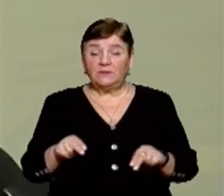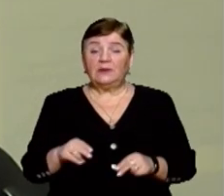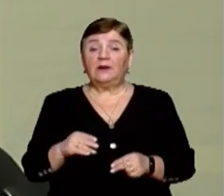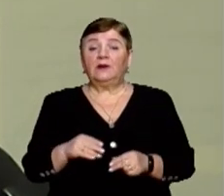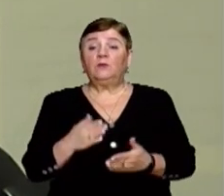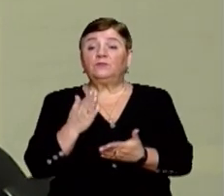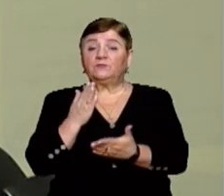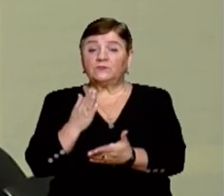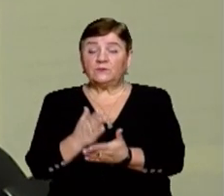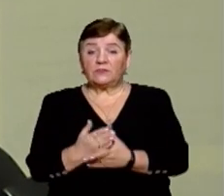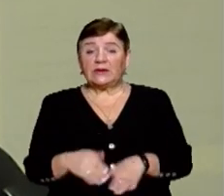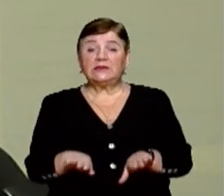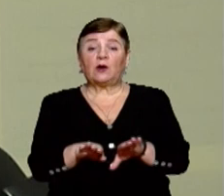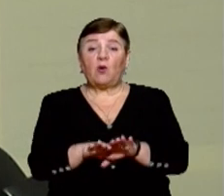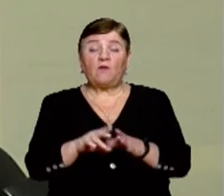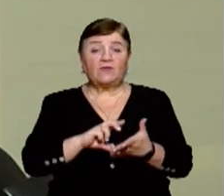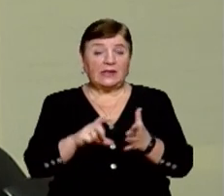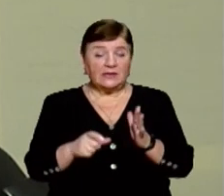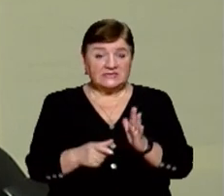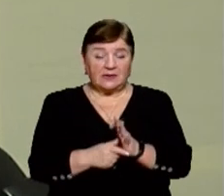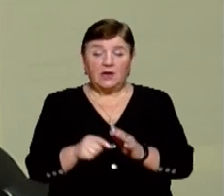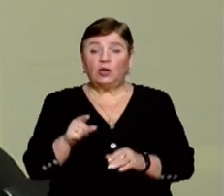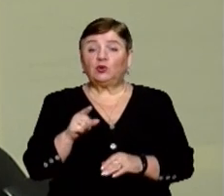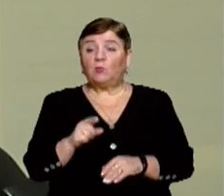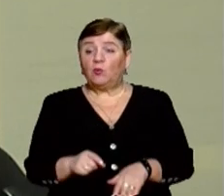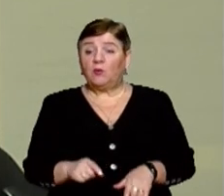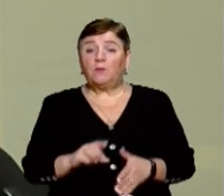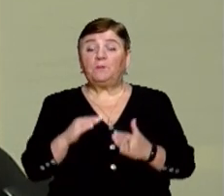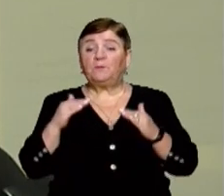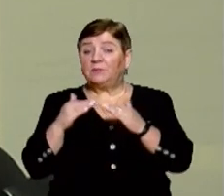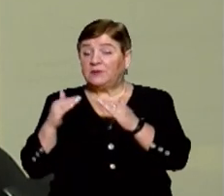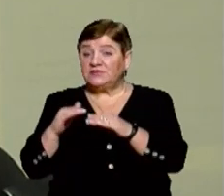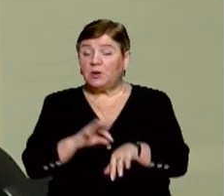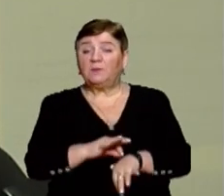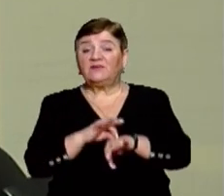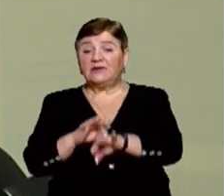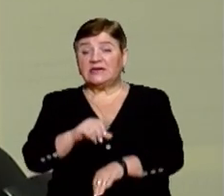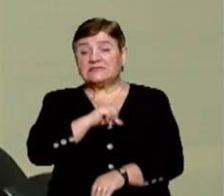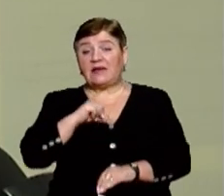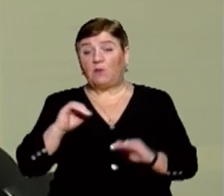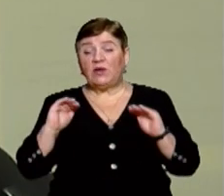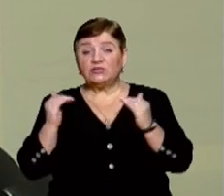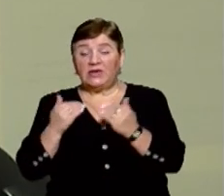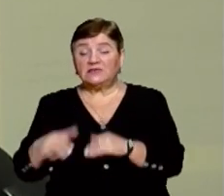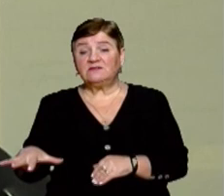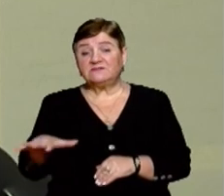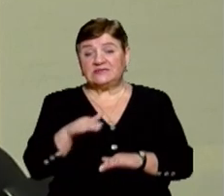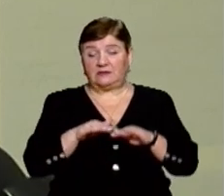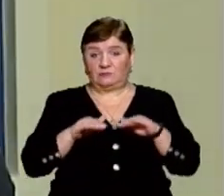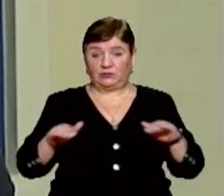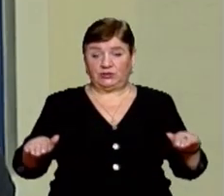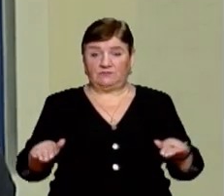уроки у багатьох класах, тому було таке прийнято рішення щодо переведення на самоізоляцію абсолютно всіх учнів.